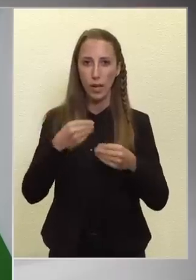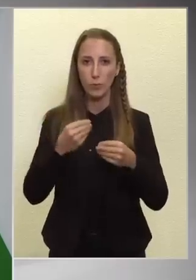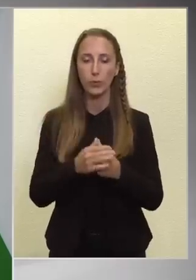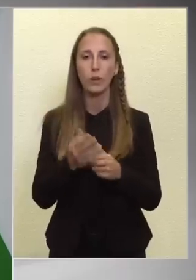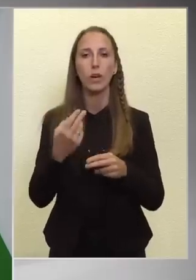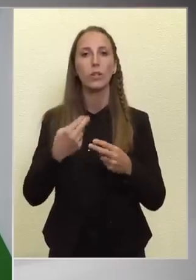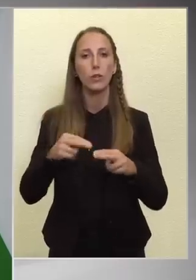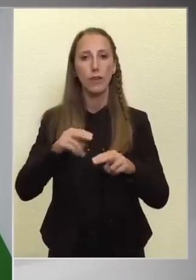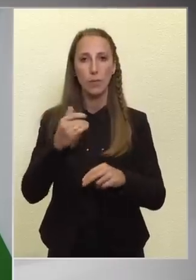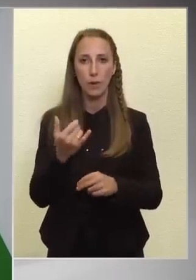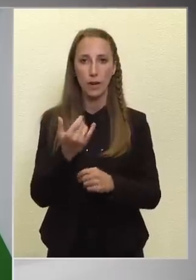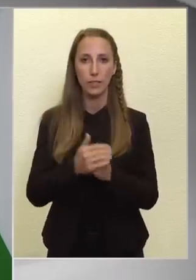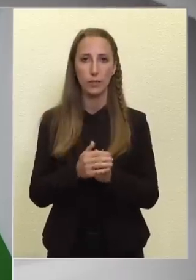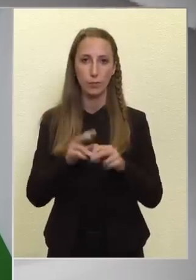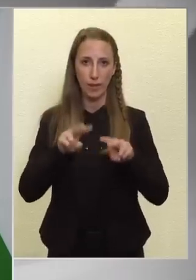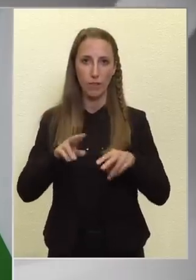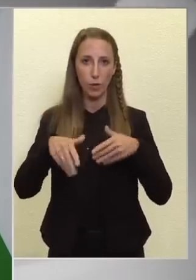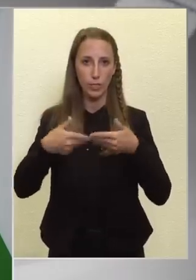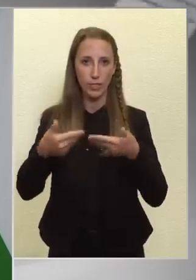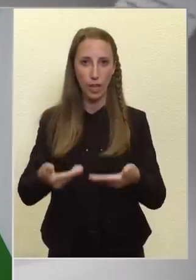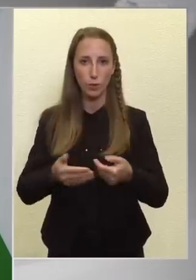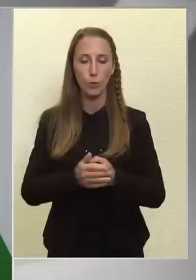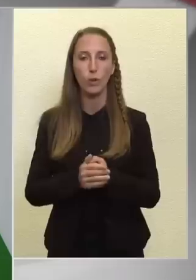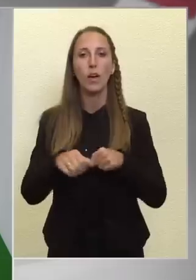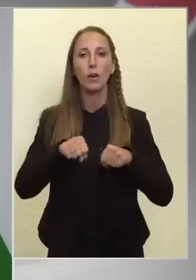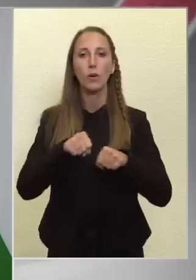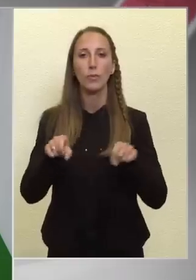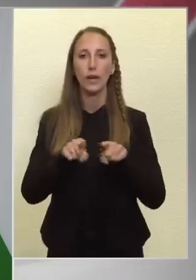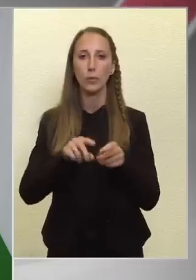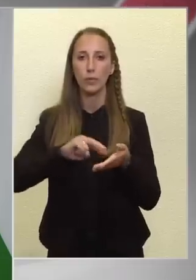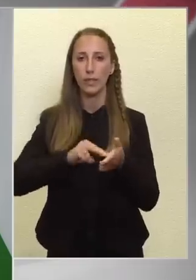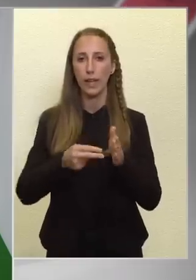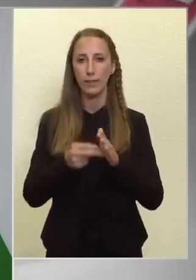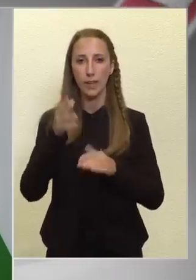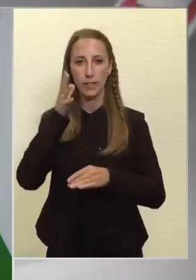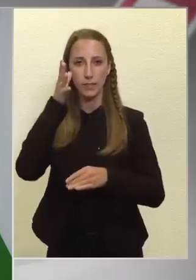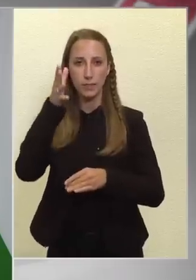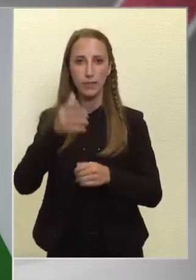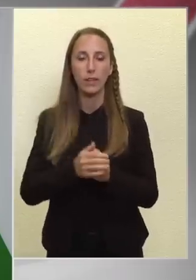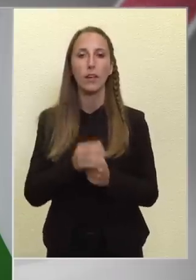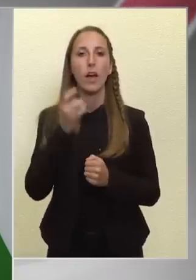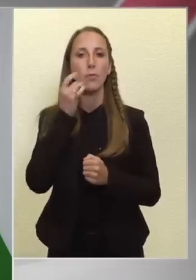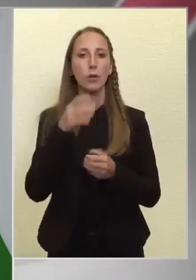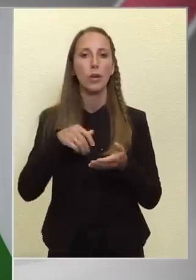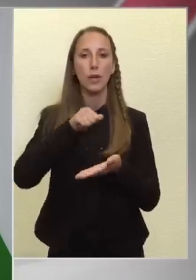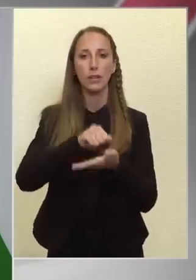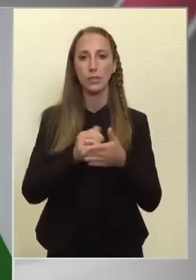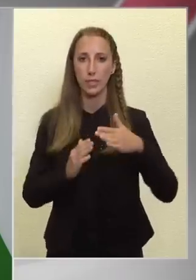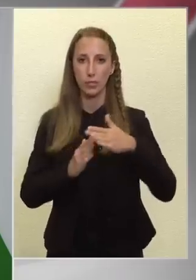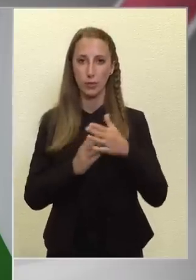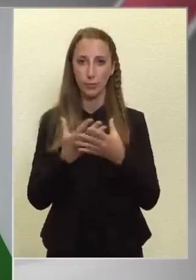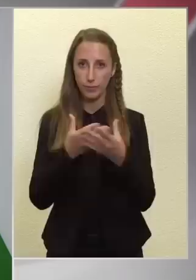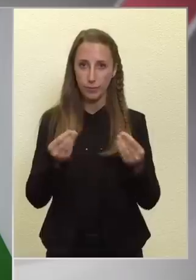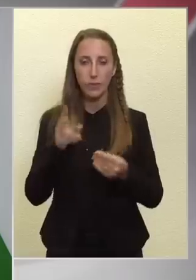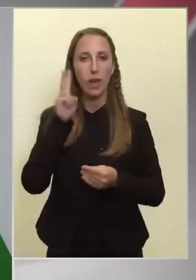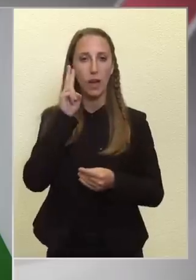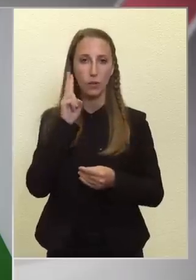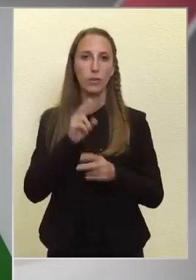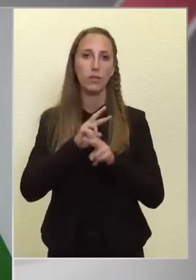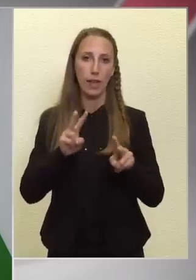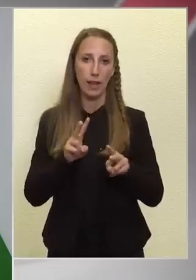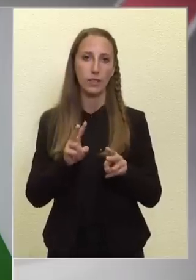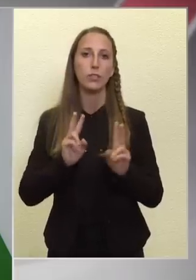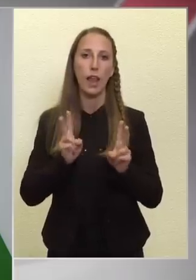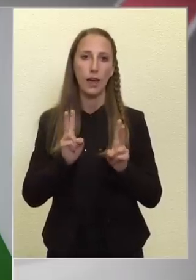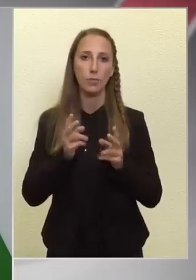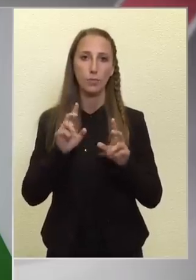továbbra is megvalósítandó. A kormány úgy tervez ezekkel, hogy amikor a beruházási stopp véget ér, akkor ezeket meg kell és